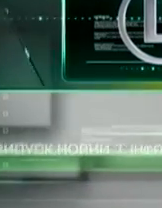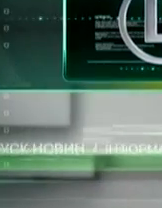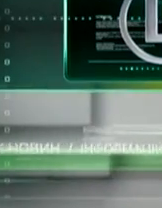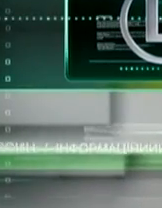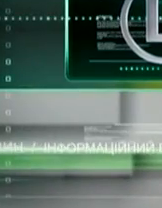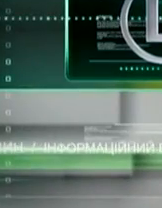Субтитрувальниця